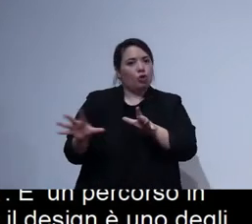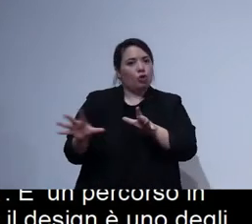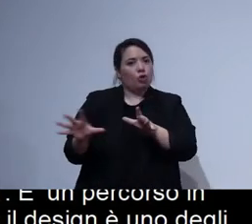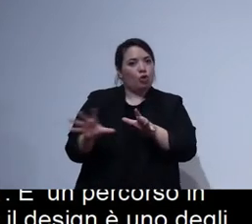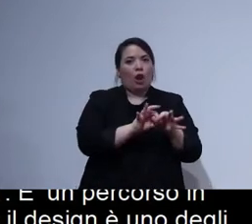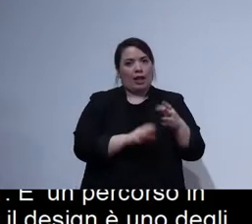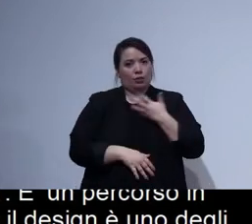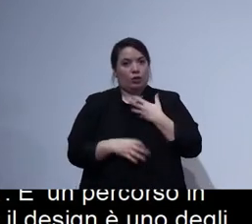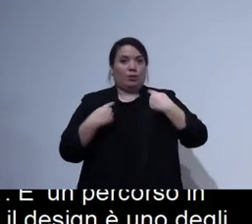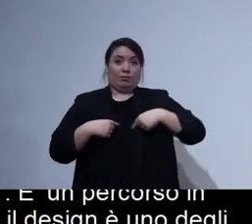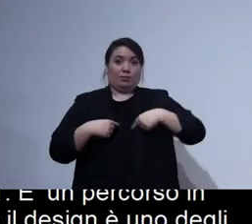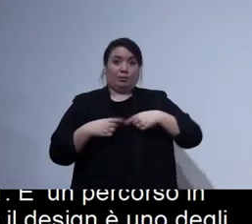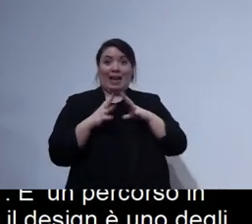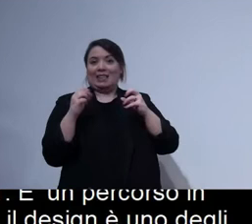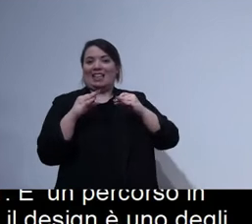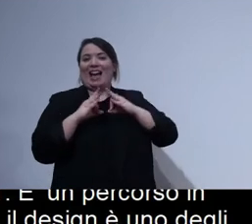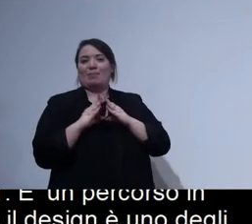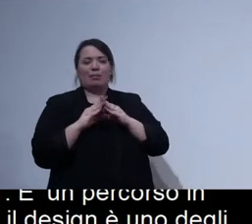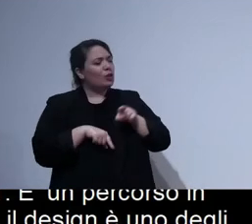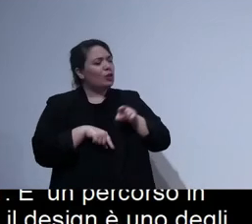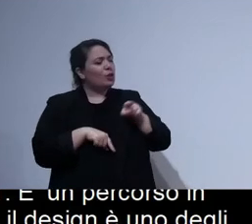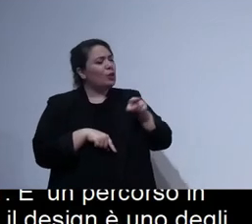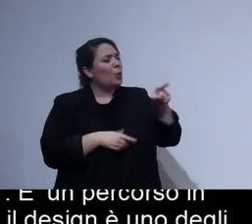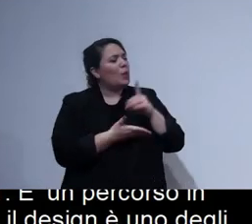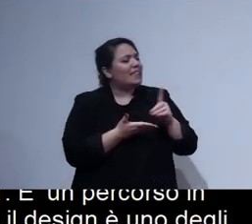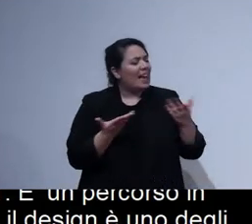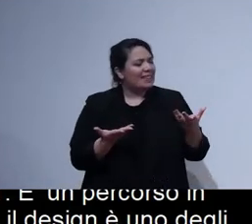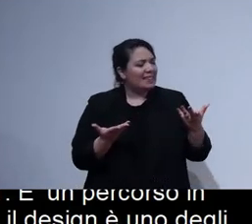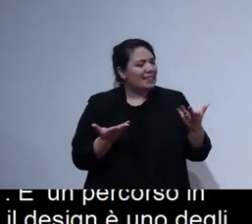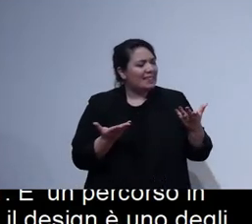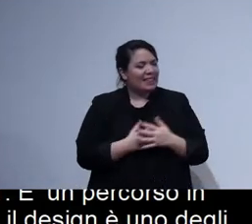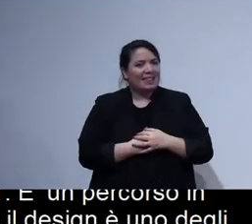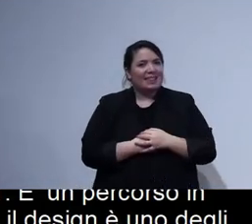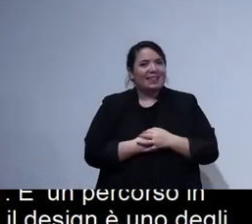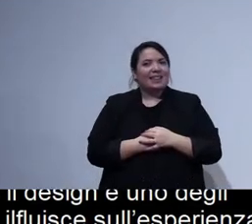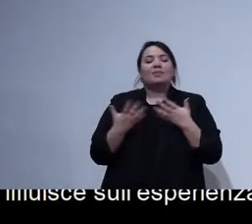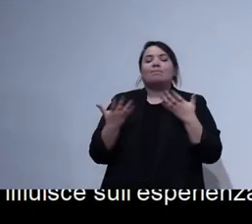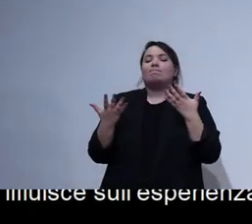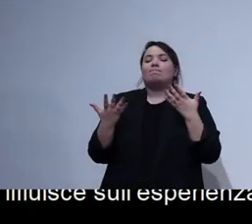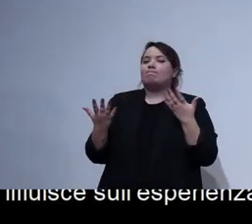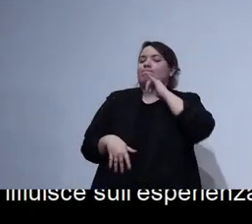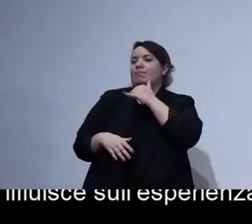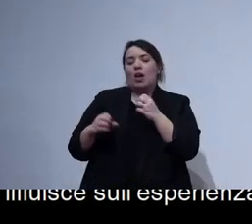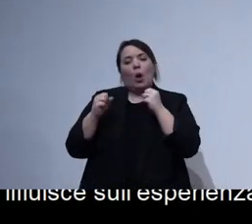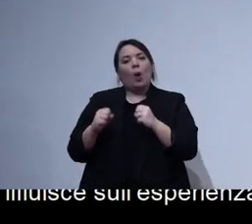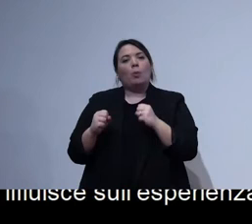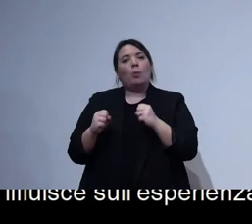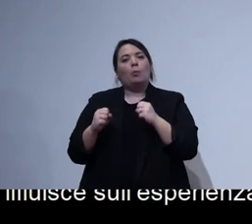'azienda. Per te il design? L'opportunità di dialogare con una realtà